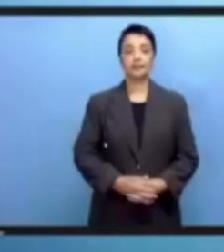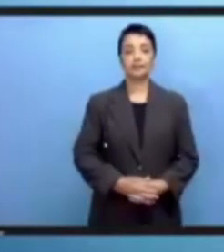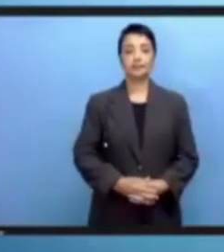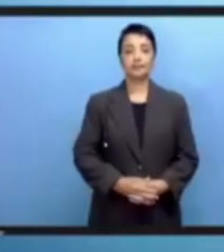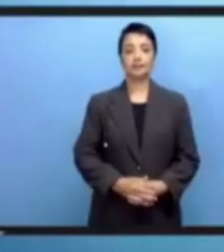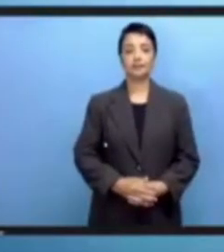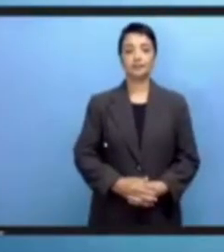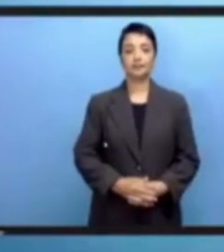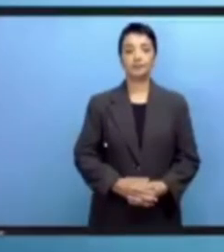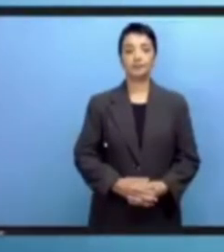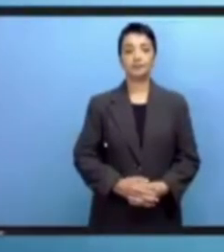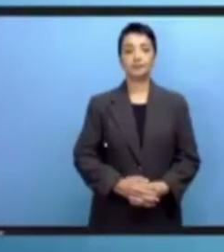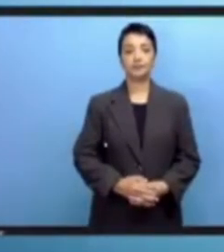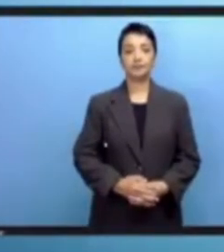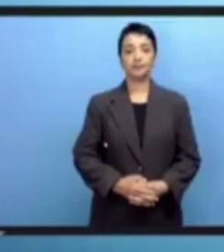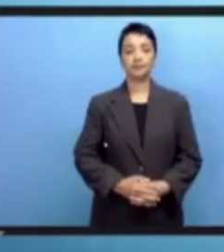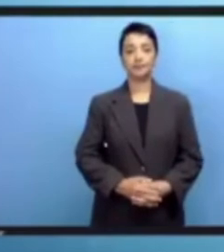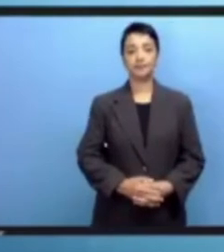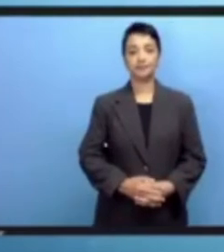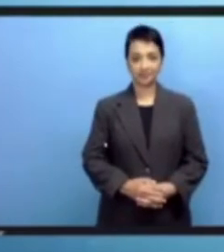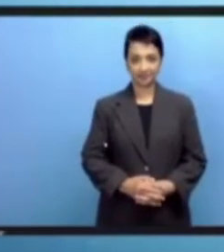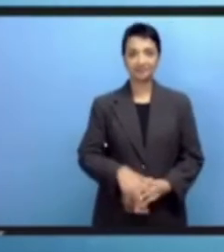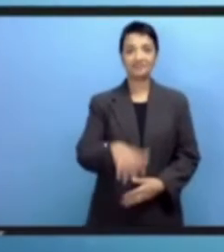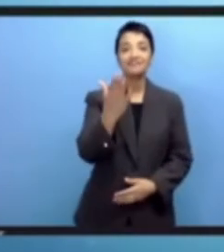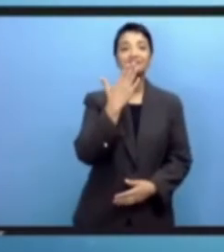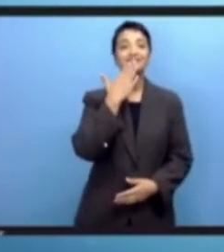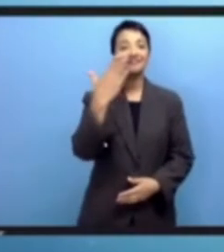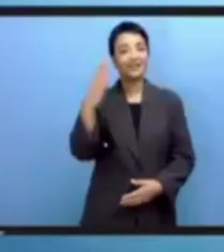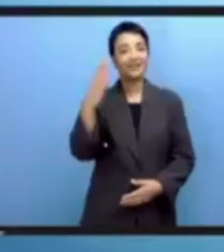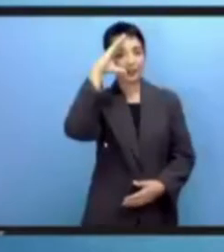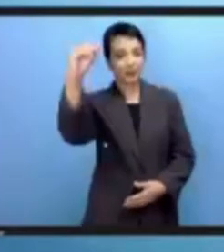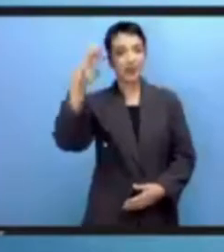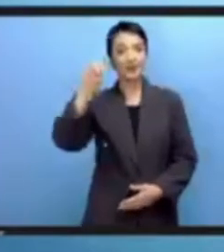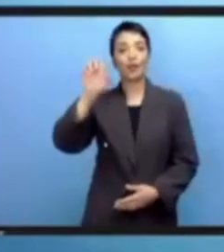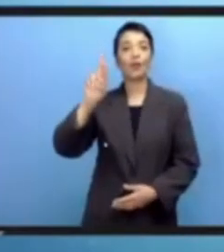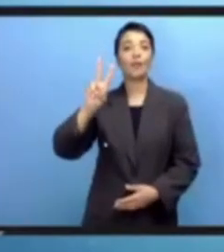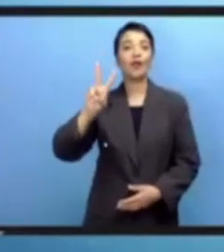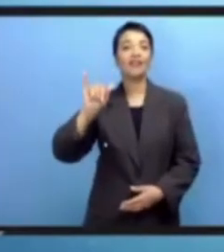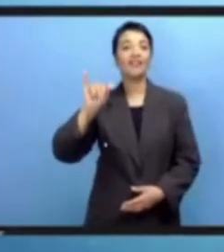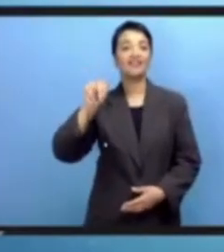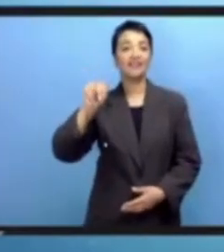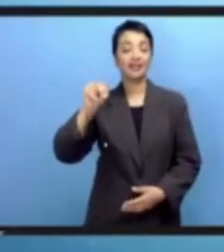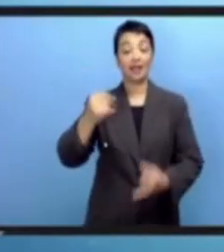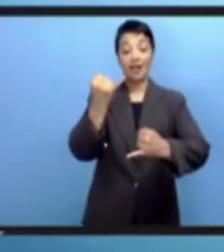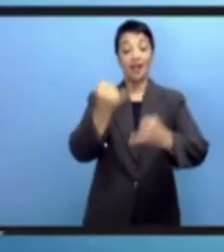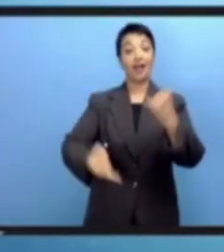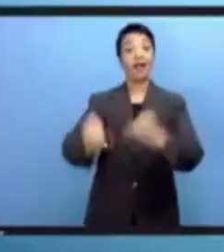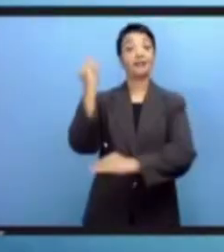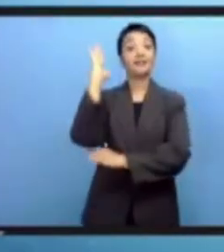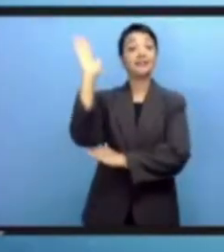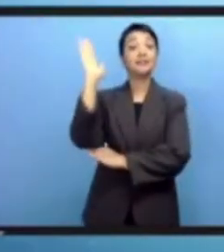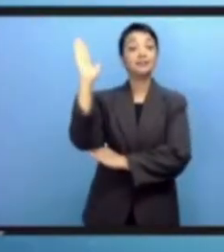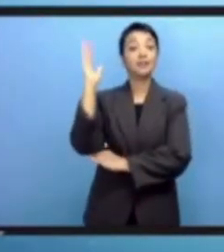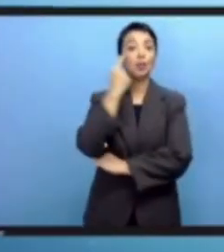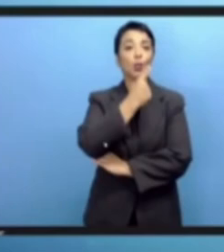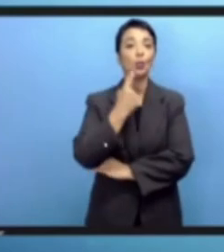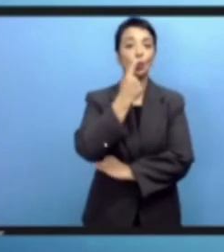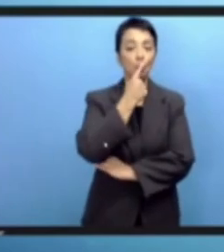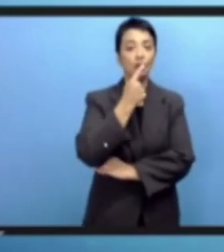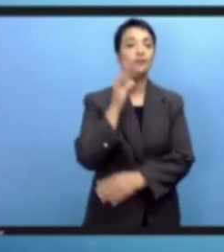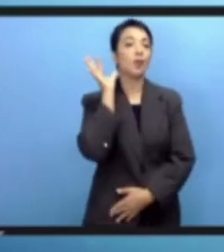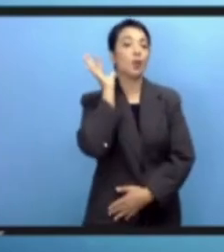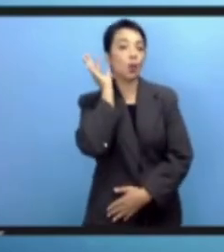وسأ أعيد سأعيد إلى حيث كانت في البداية شكرا